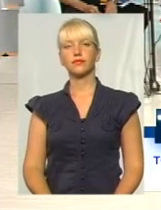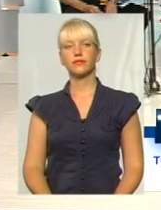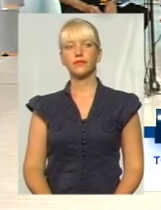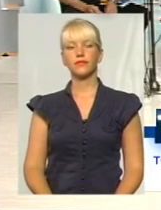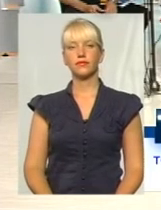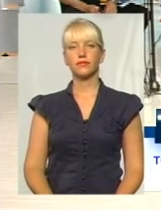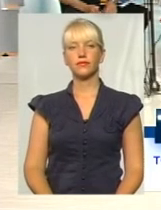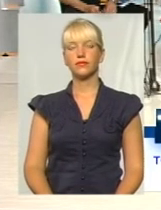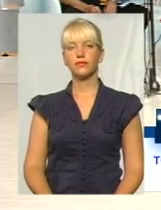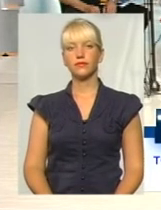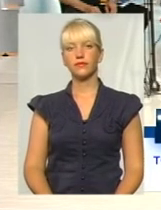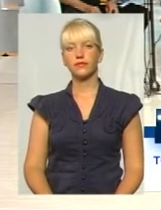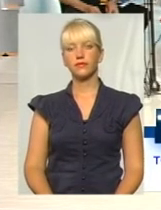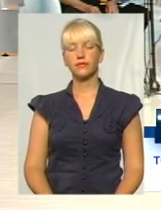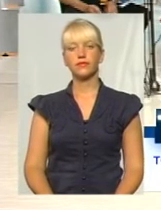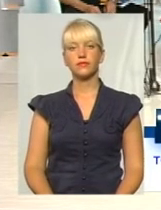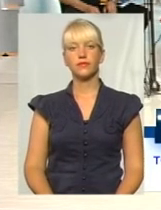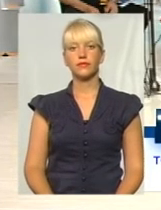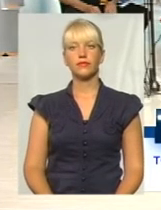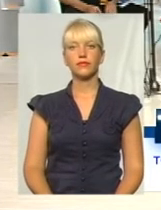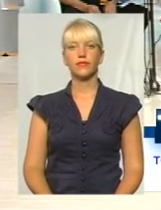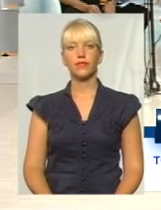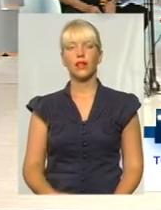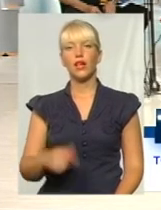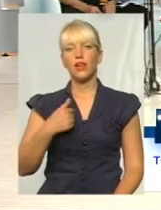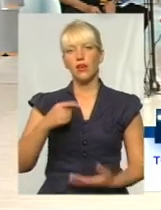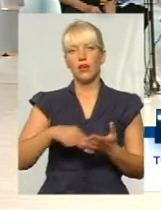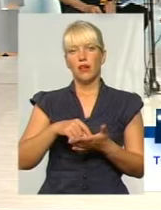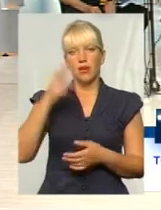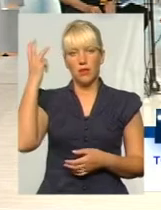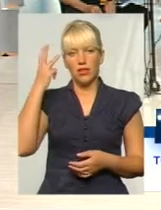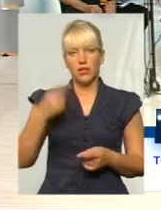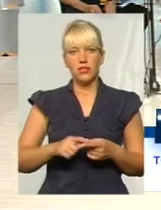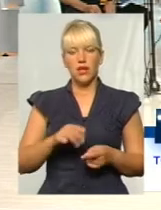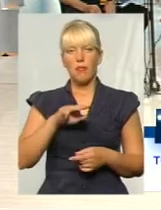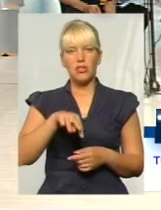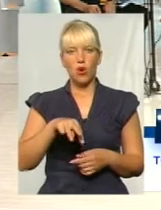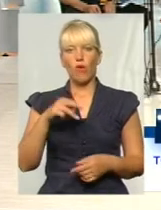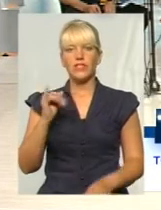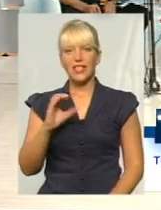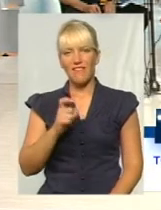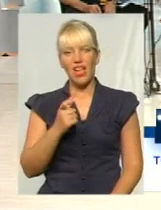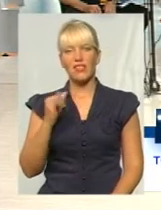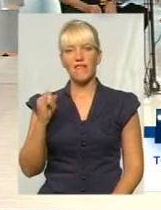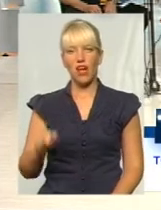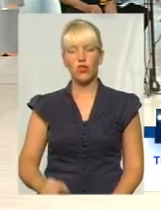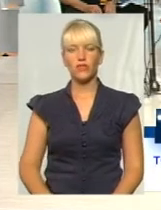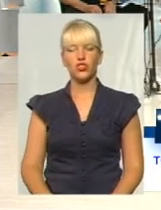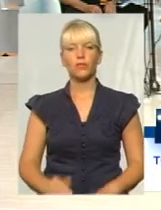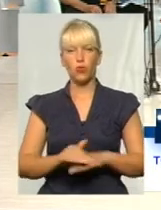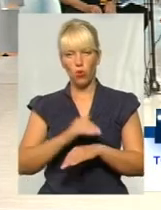Добрий вечір, ви в ефірі. Алло. Мешканець міста Хменицько, Межляковський Євген Іванович. Добрий вечір.